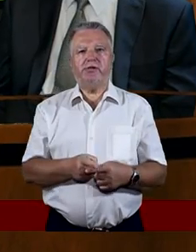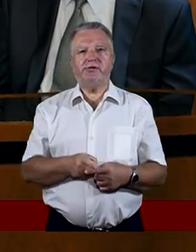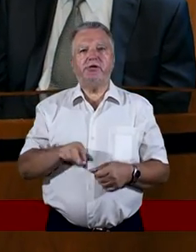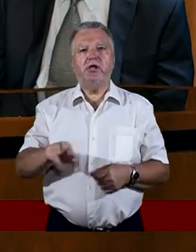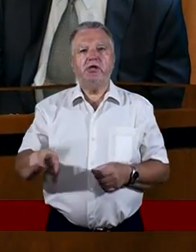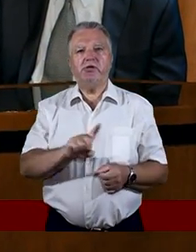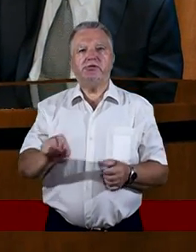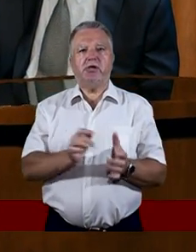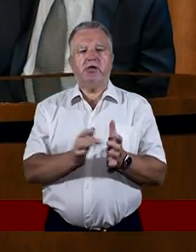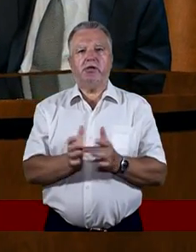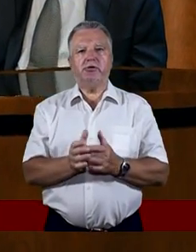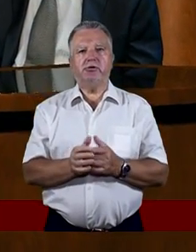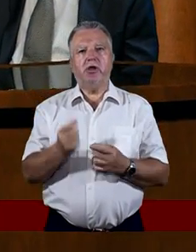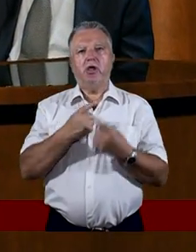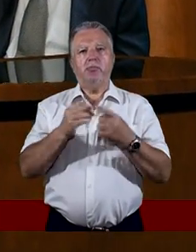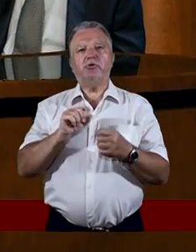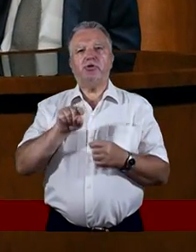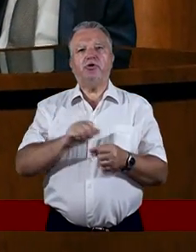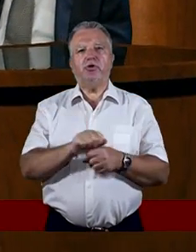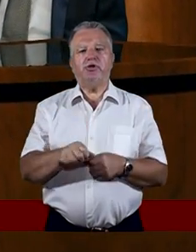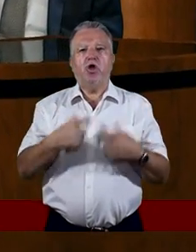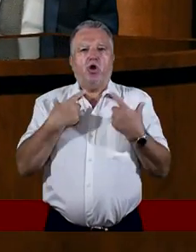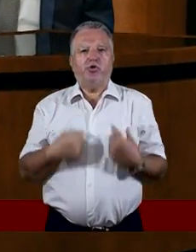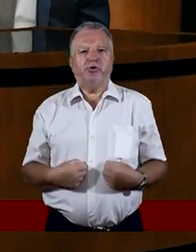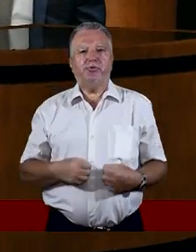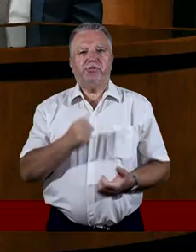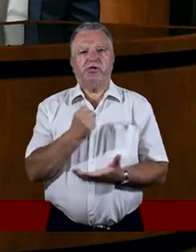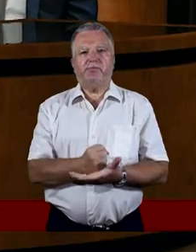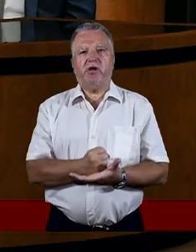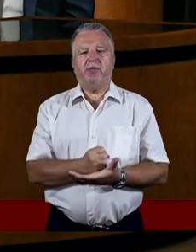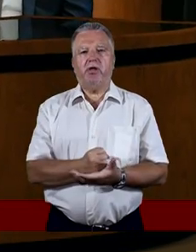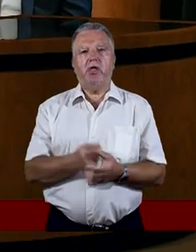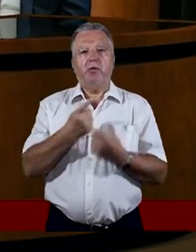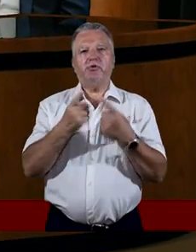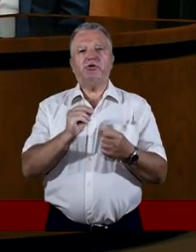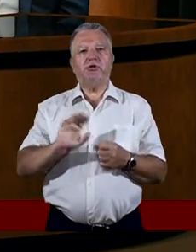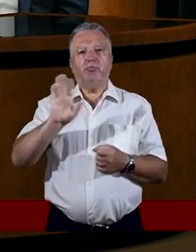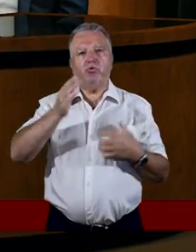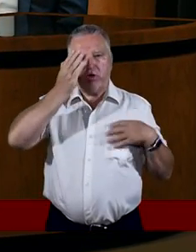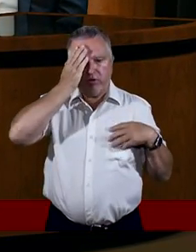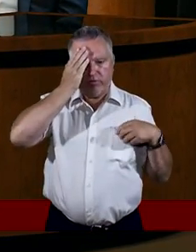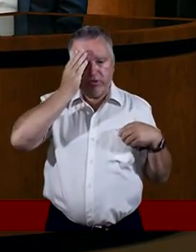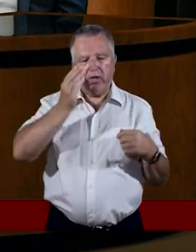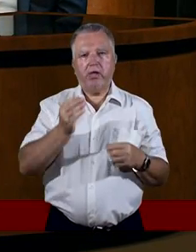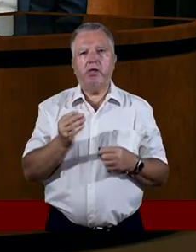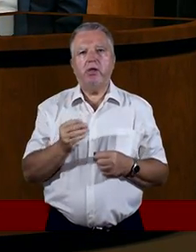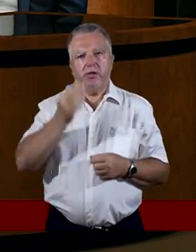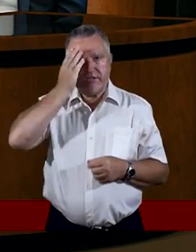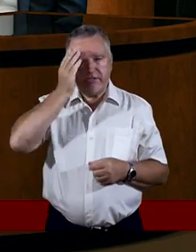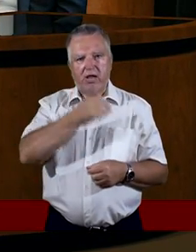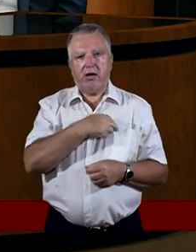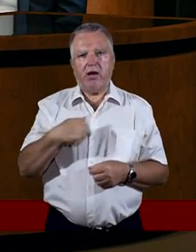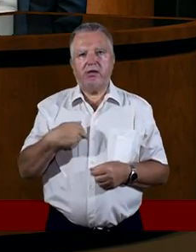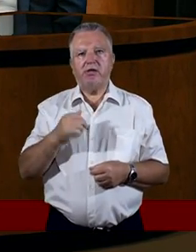myślę, że to taka jest właśnie osobista, indywidualna sprawa. Myślę, że Pan Bóg też wie i zna